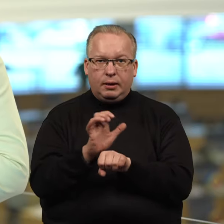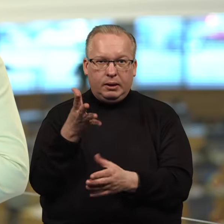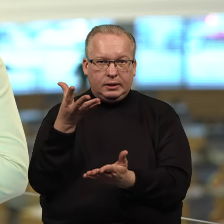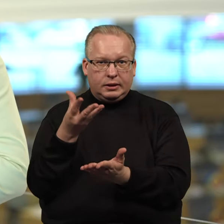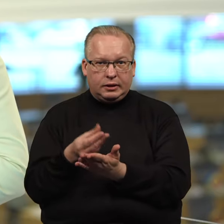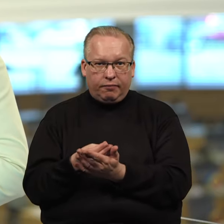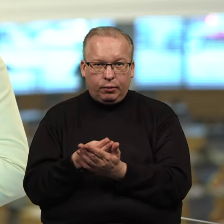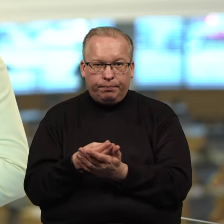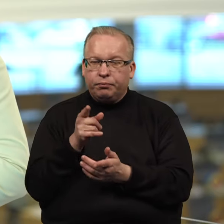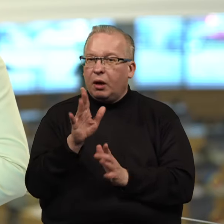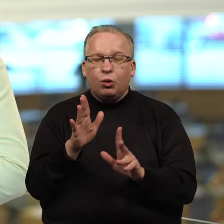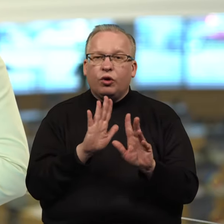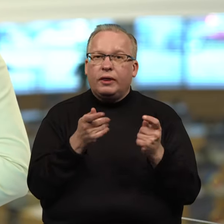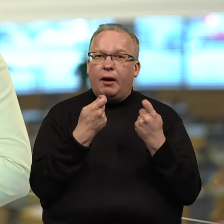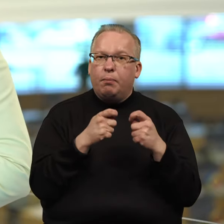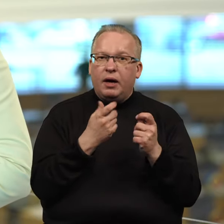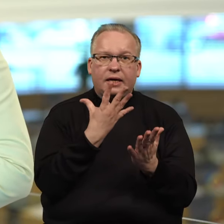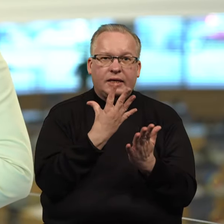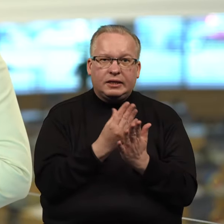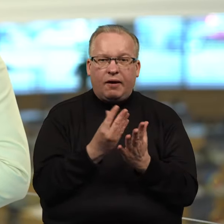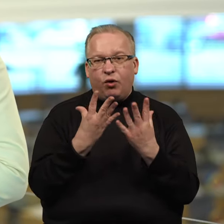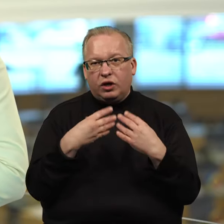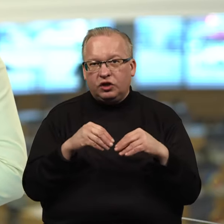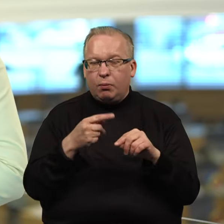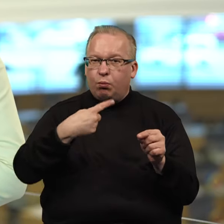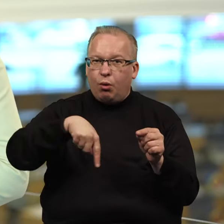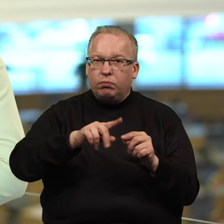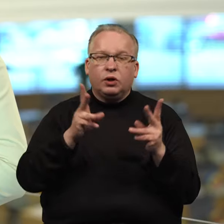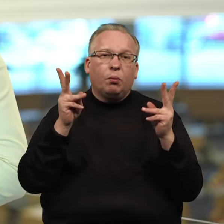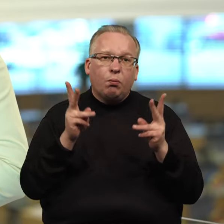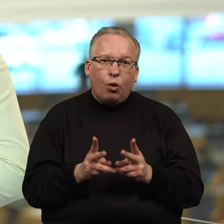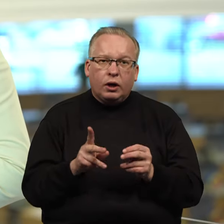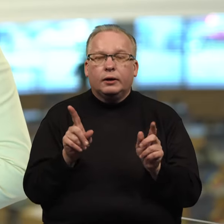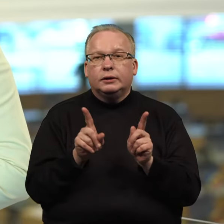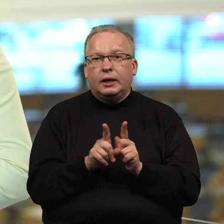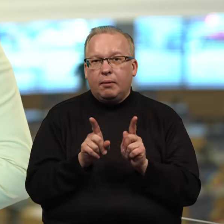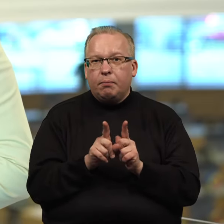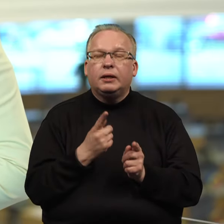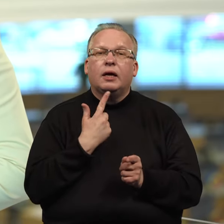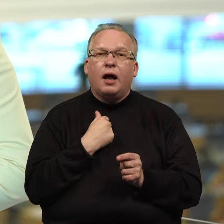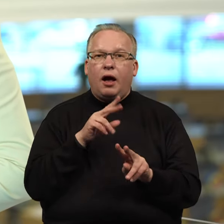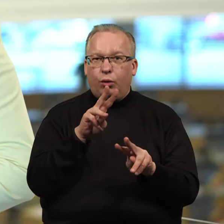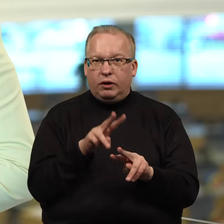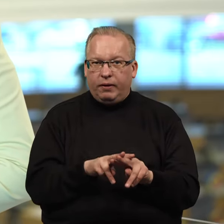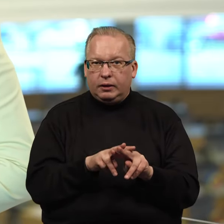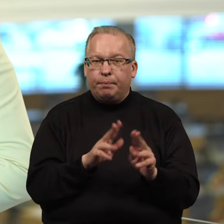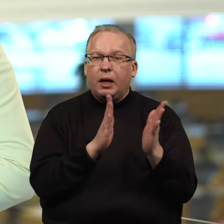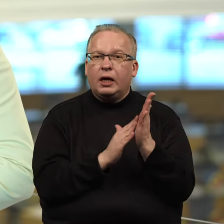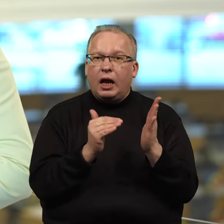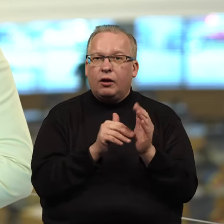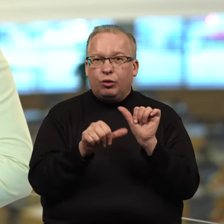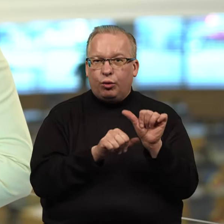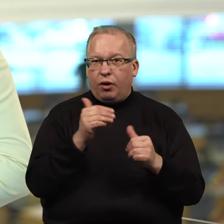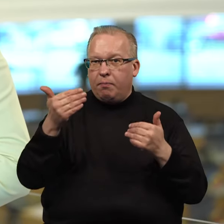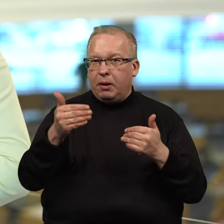Jie būtų ne pardavimui, o tik savo ar šeimos poreikiams tenkinti degustuoti vietoje. Per kalendorinius metus galima